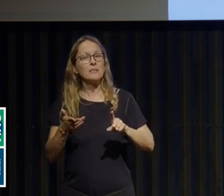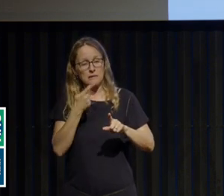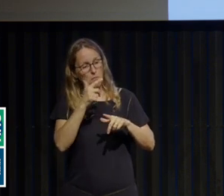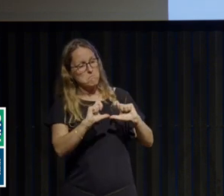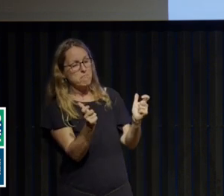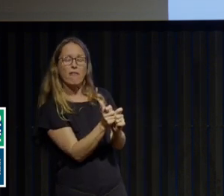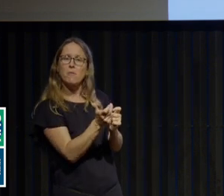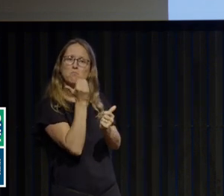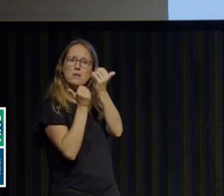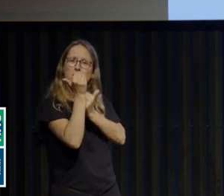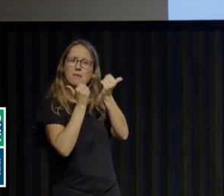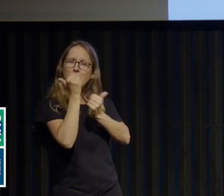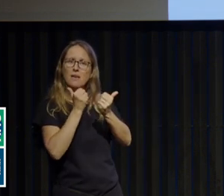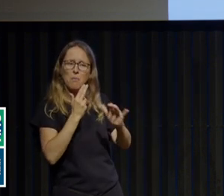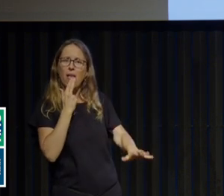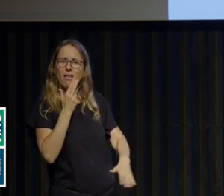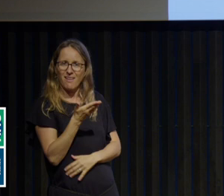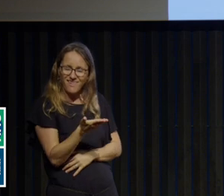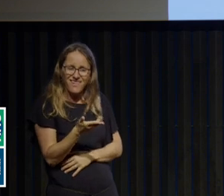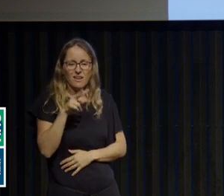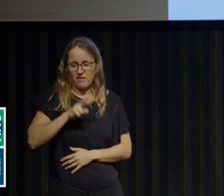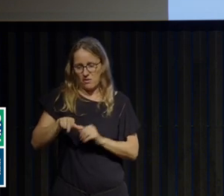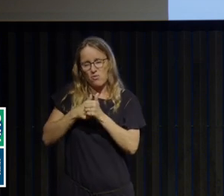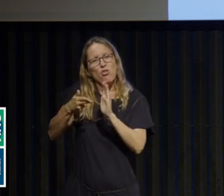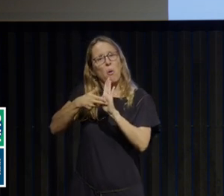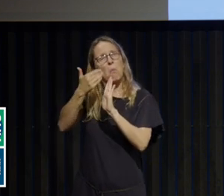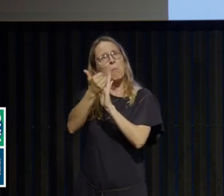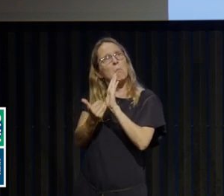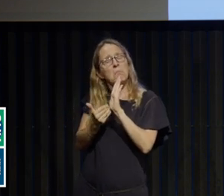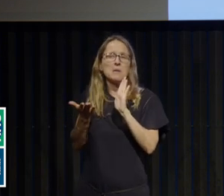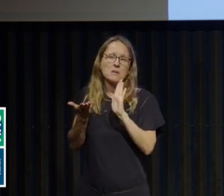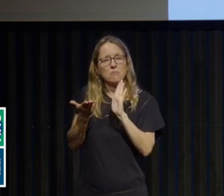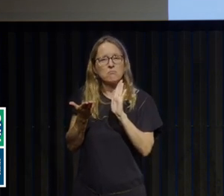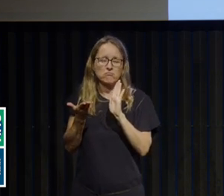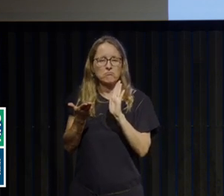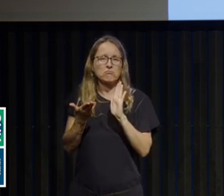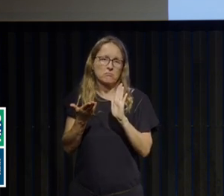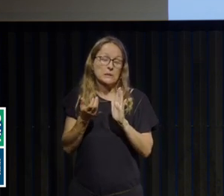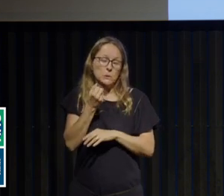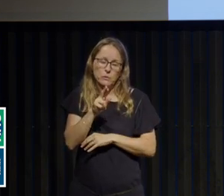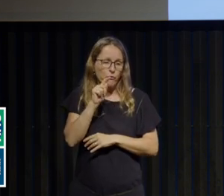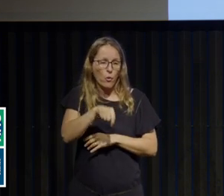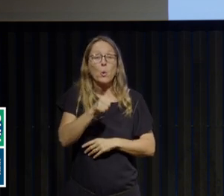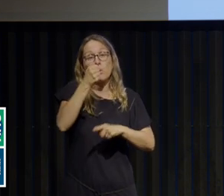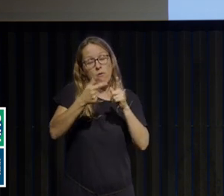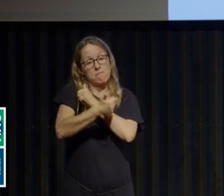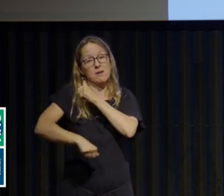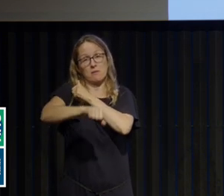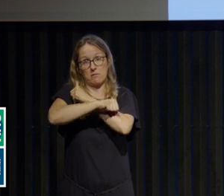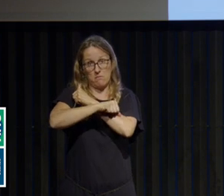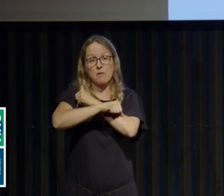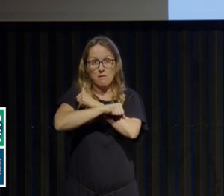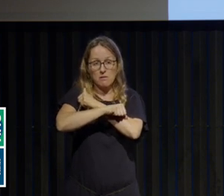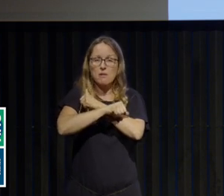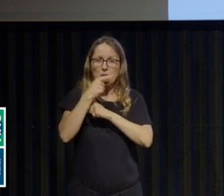selon les dernières normes en vigueur, il faut à peu près une crise par semaine pendant trois